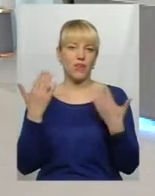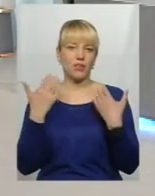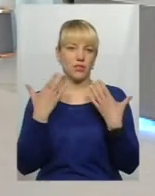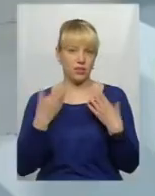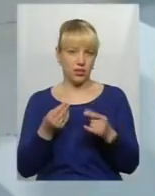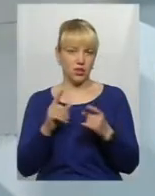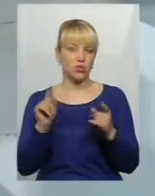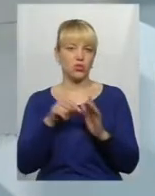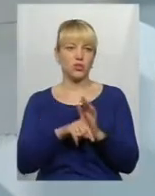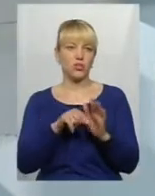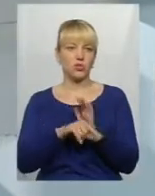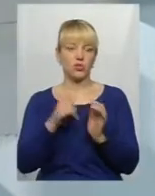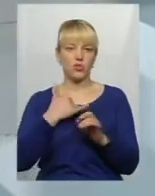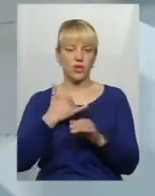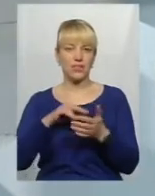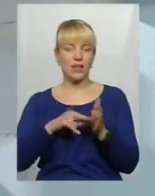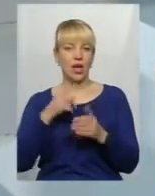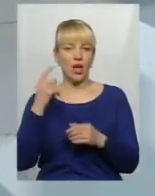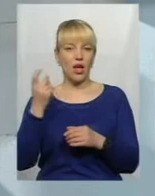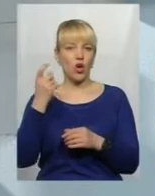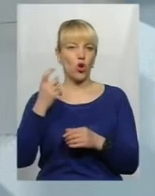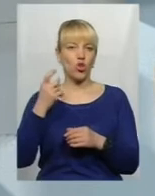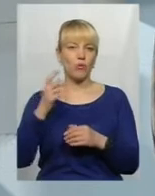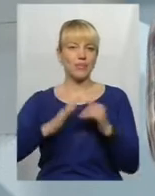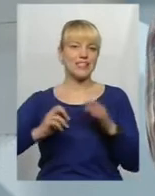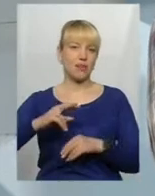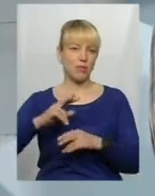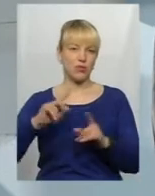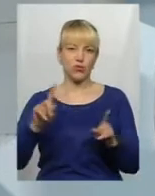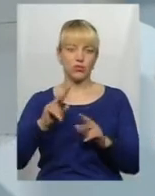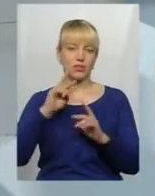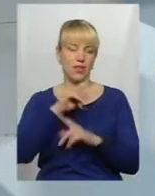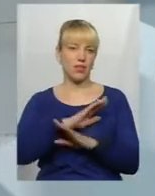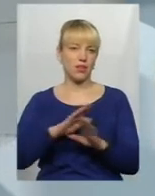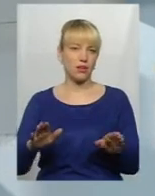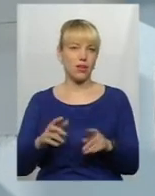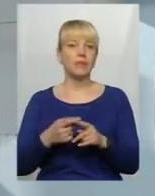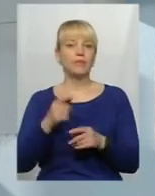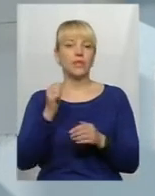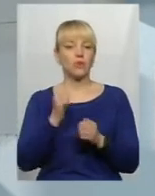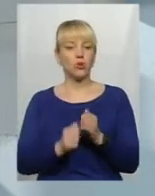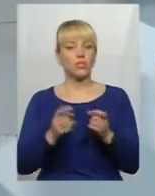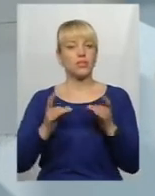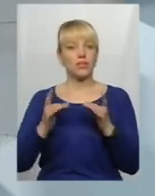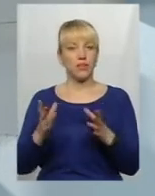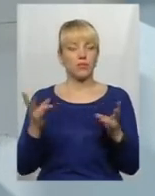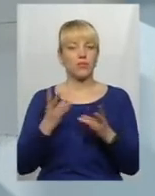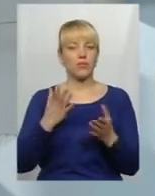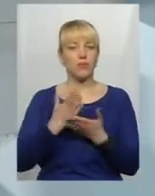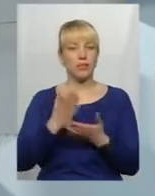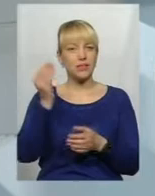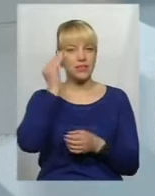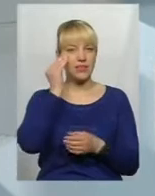у нас з нашими економістами не так? Це перше. А друге, кожне свято повинно мати сенс.